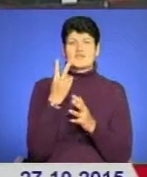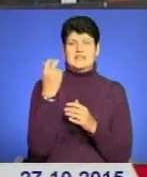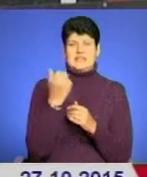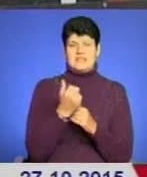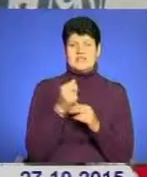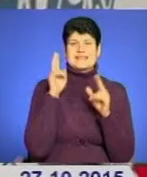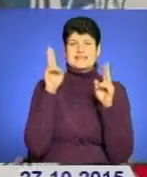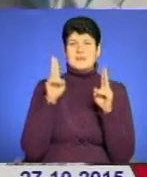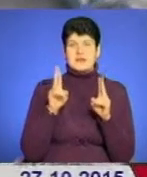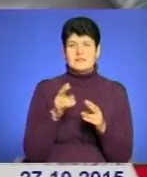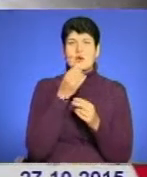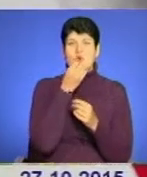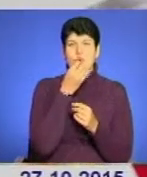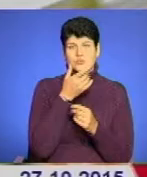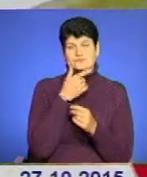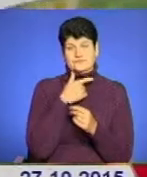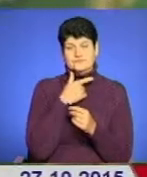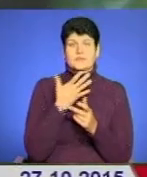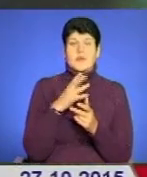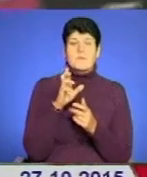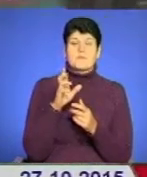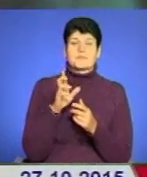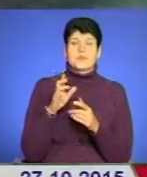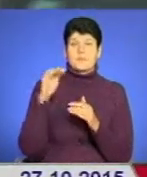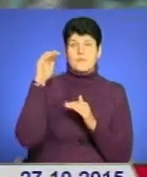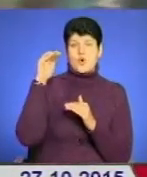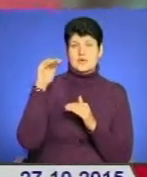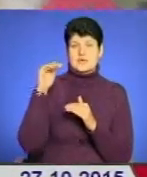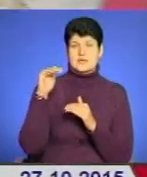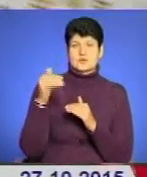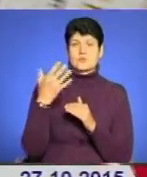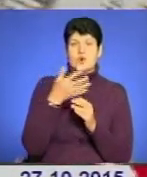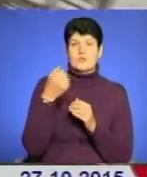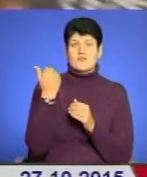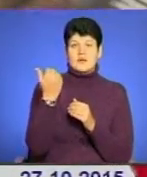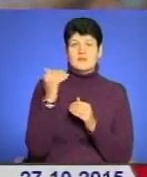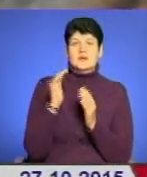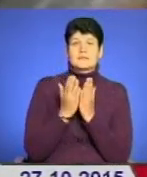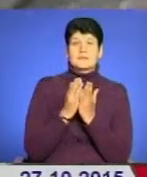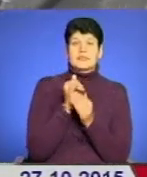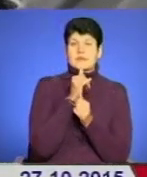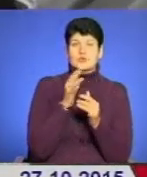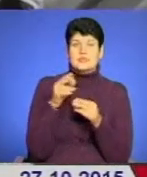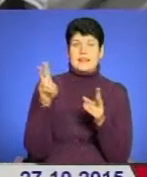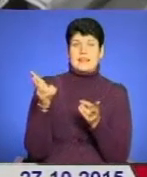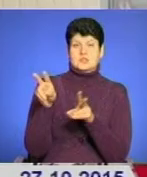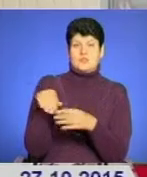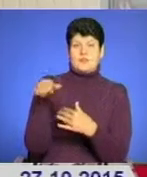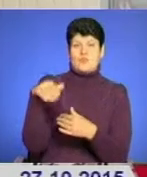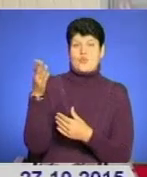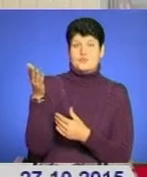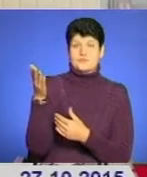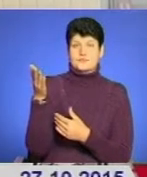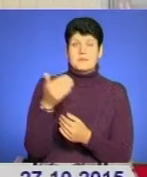За правилами хорошого тону буккросингу, полицю під обраною вами книгою не варто залишати порожньою. При